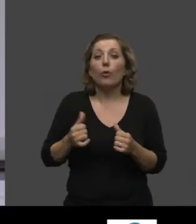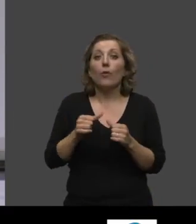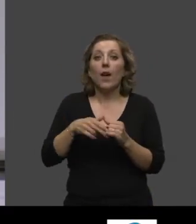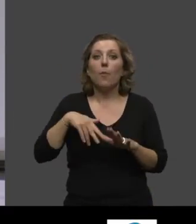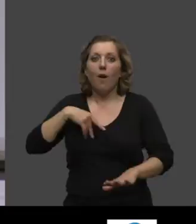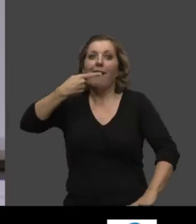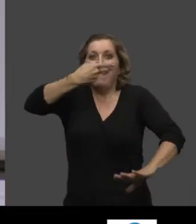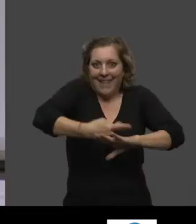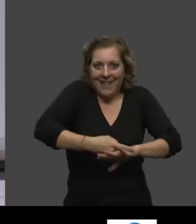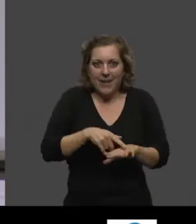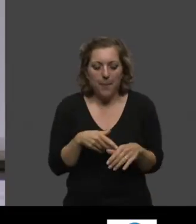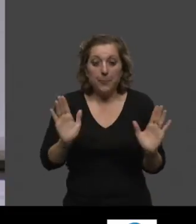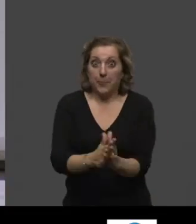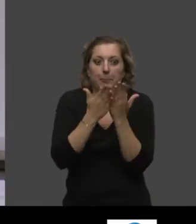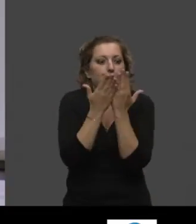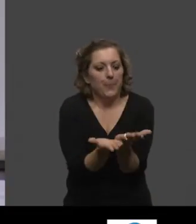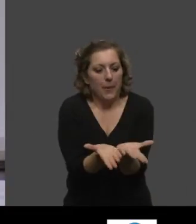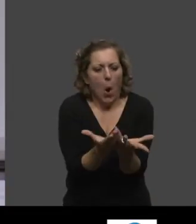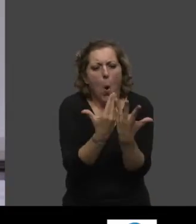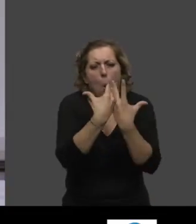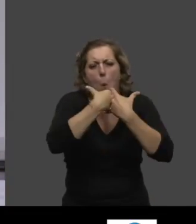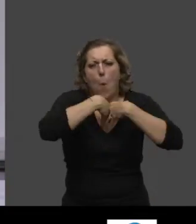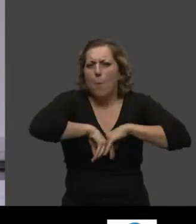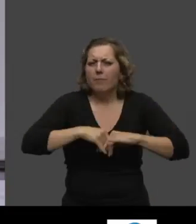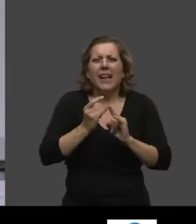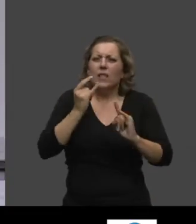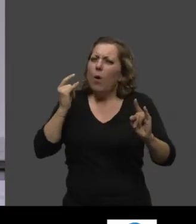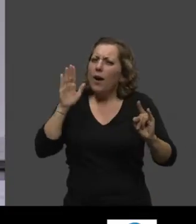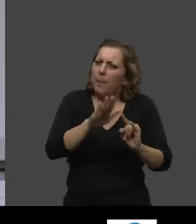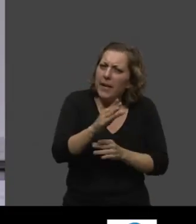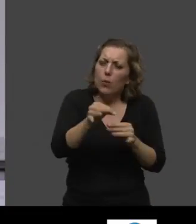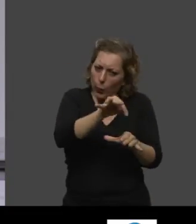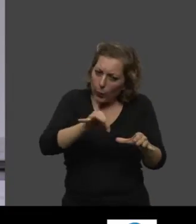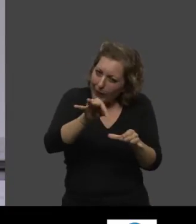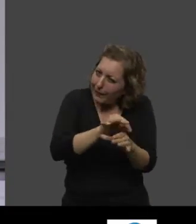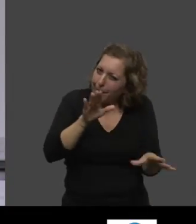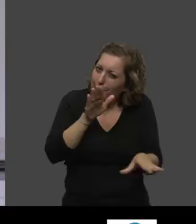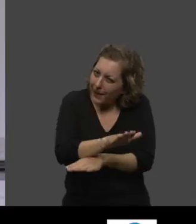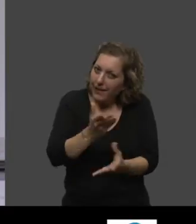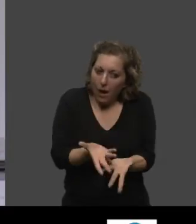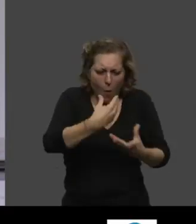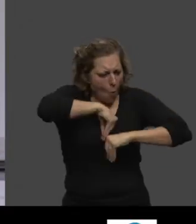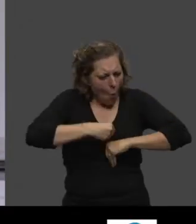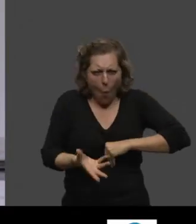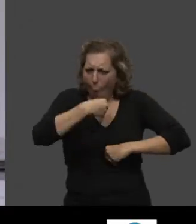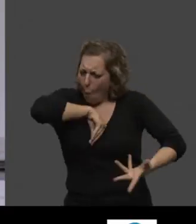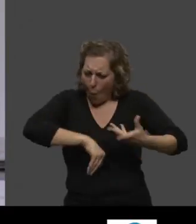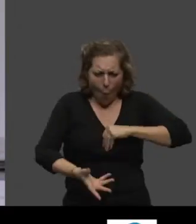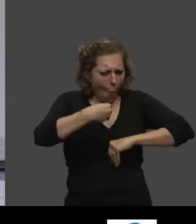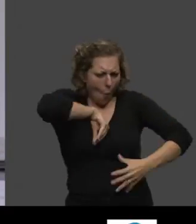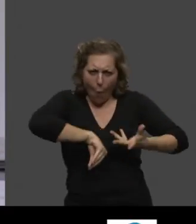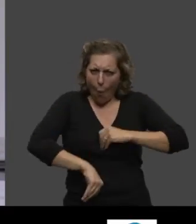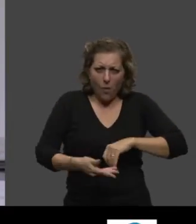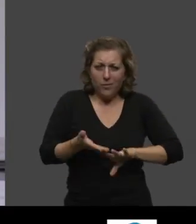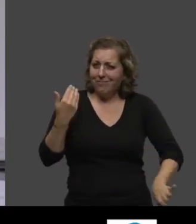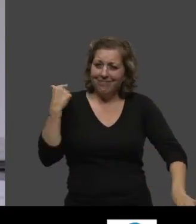ventre sur les livres de cuisine ou des livres d'histoire qui racontaient la cuisine. Et à cette époque-là, j'ai